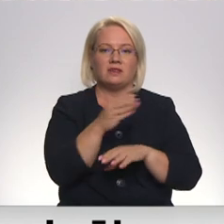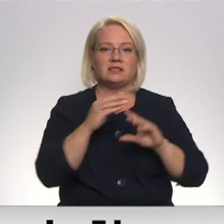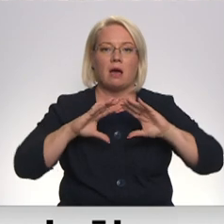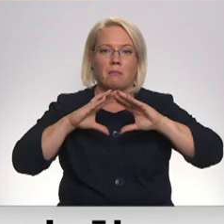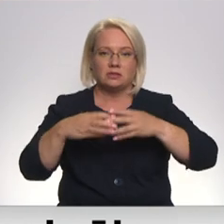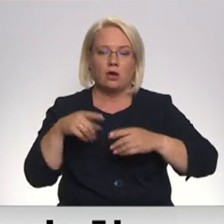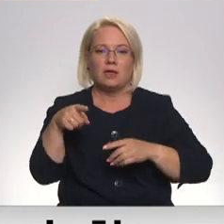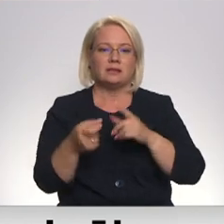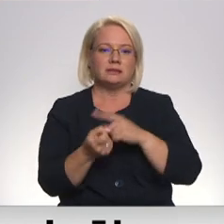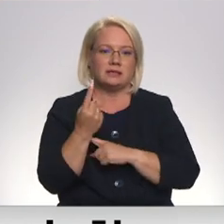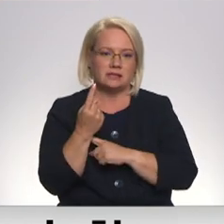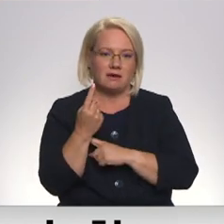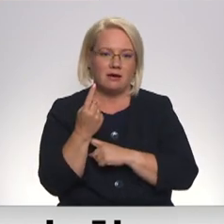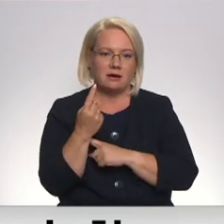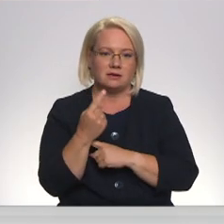arī izdevās.